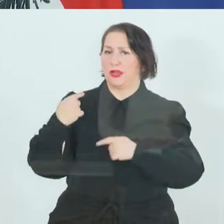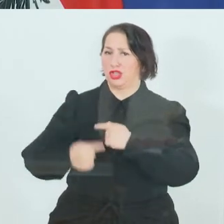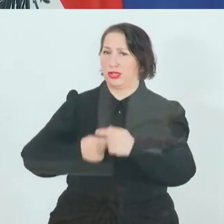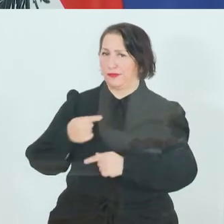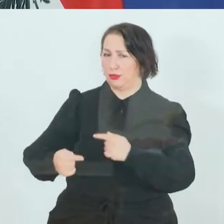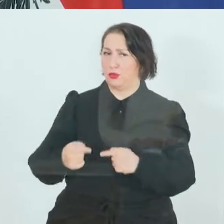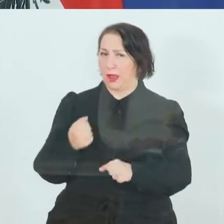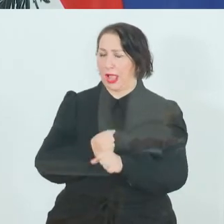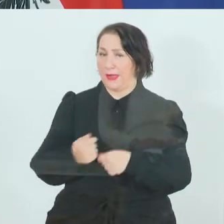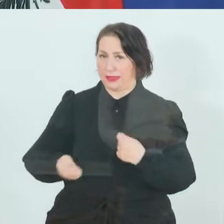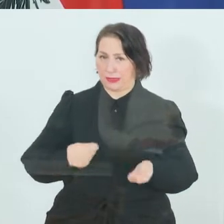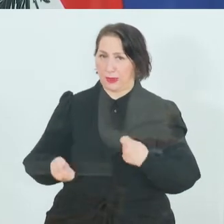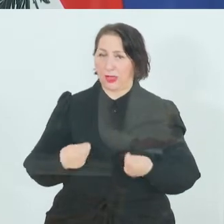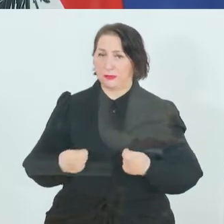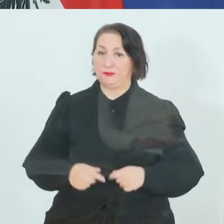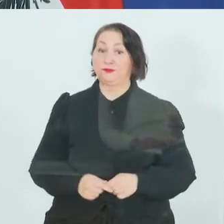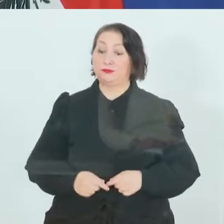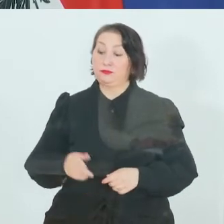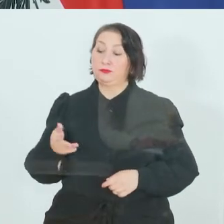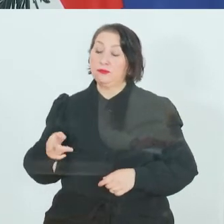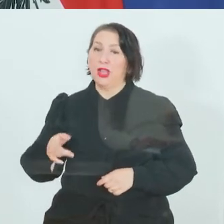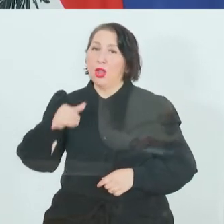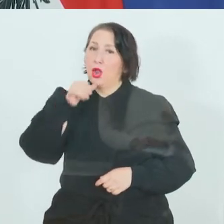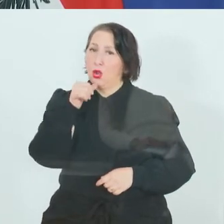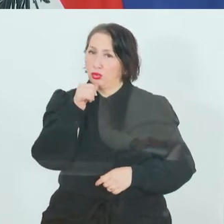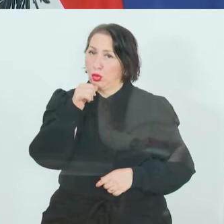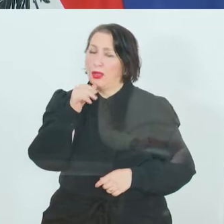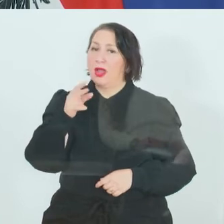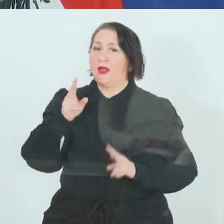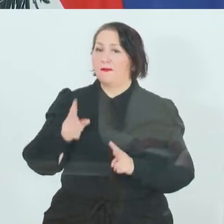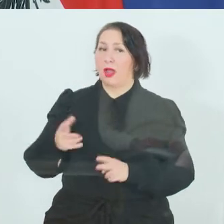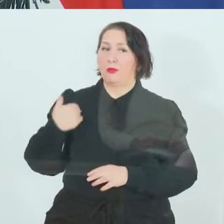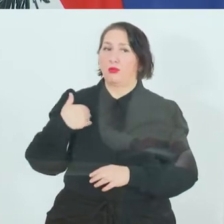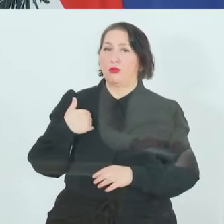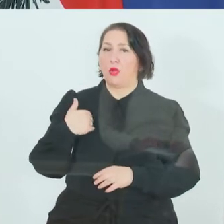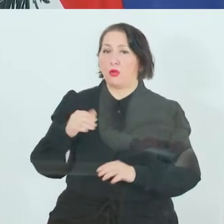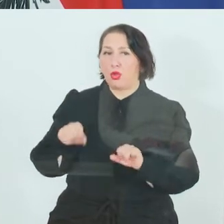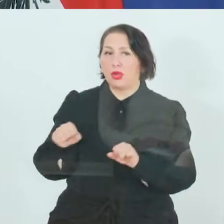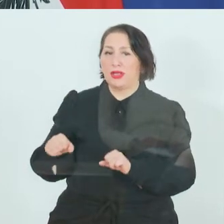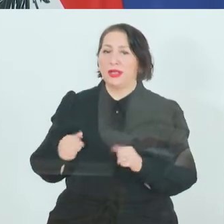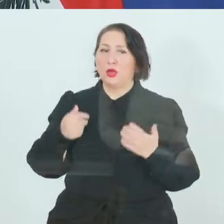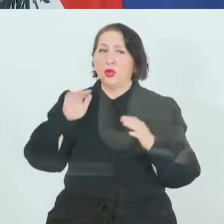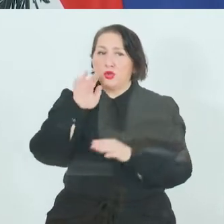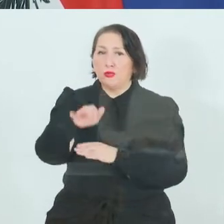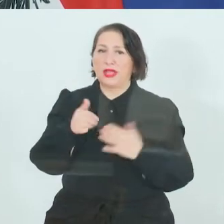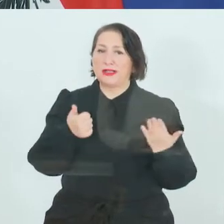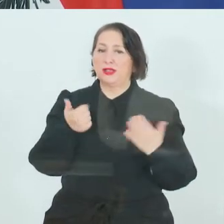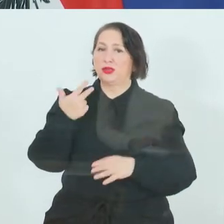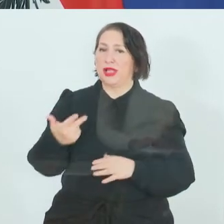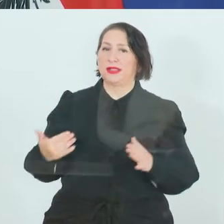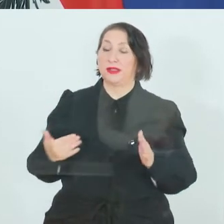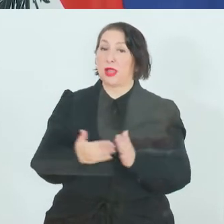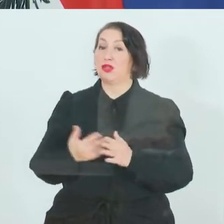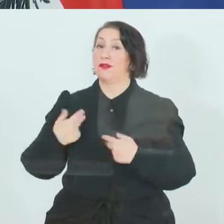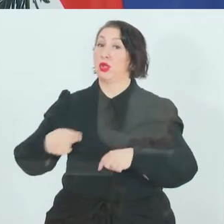Arbeitsmarkt. Alleine im Oktober war es möglich, über 36.000 Personen wieder in Beschäftigung